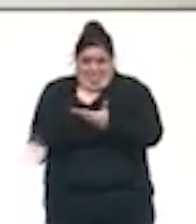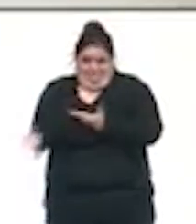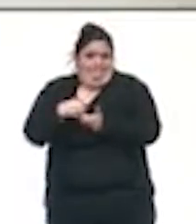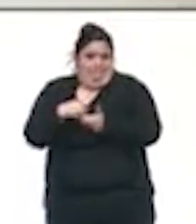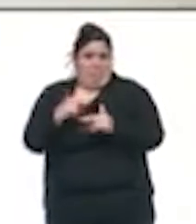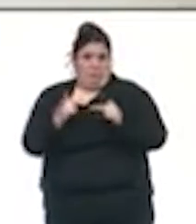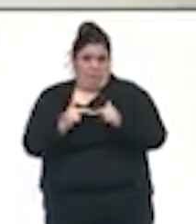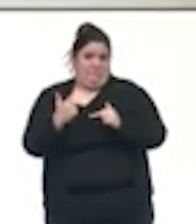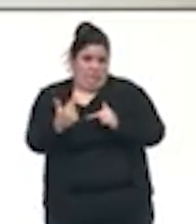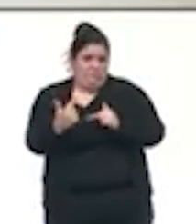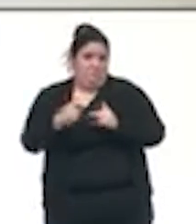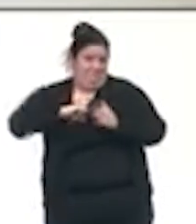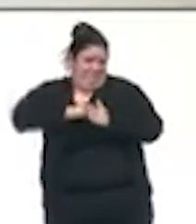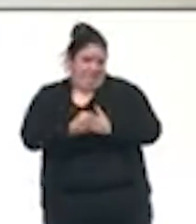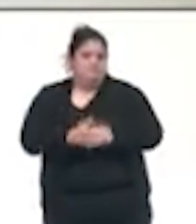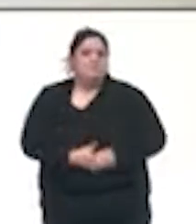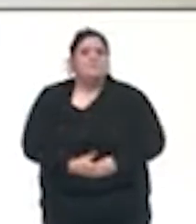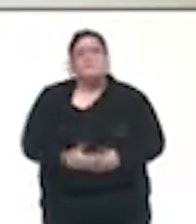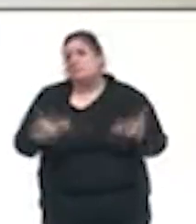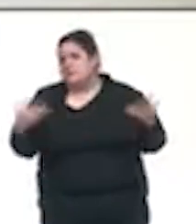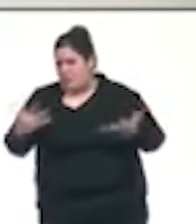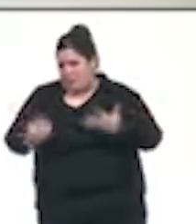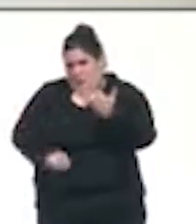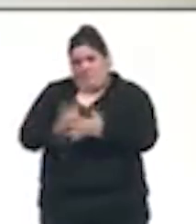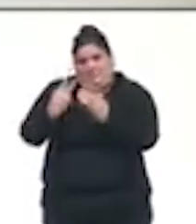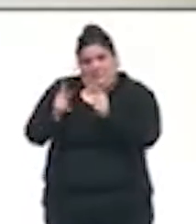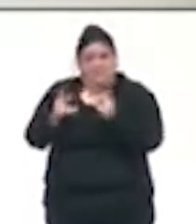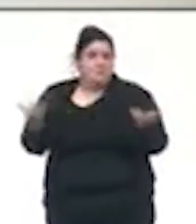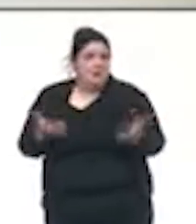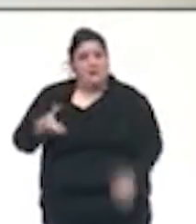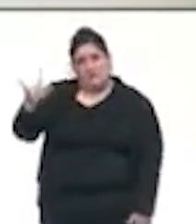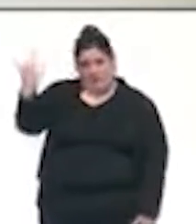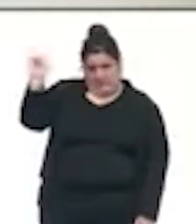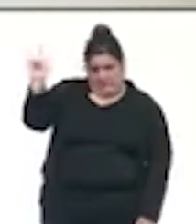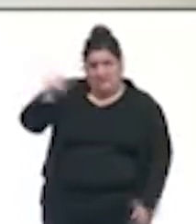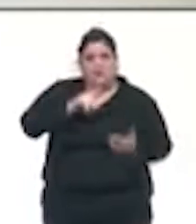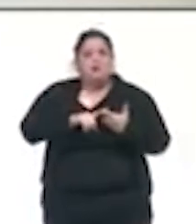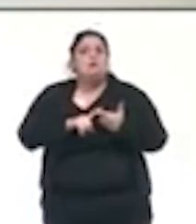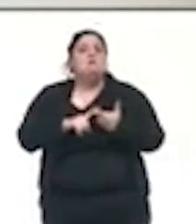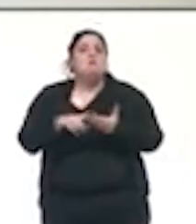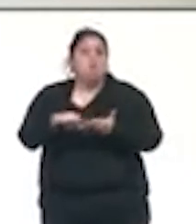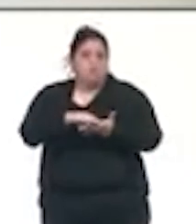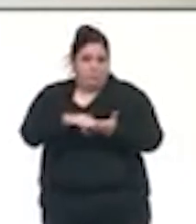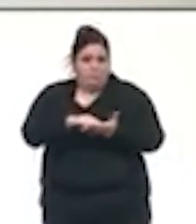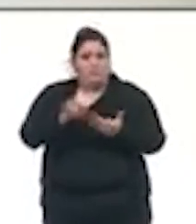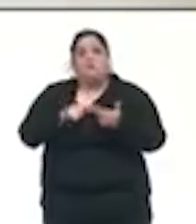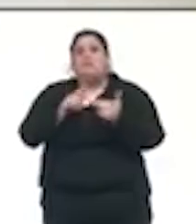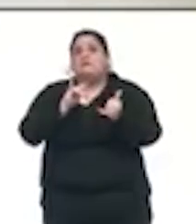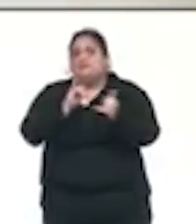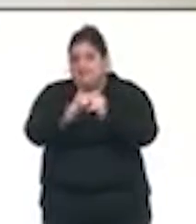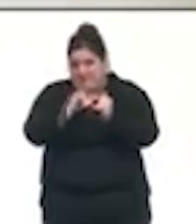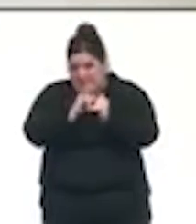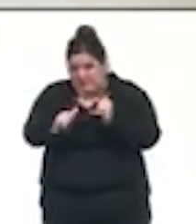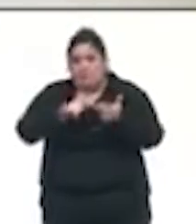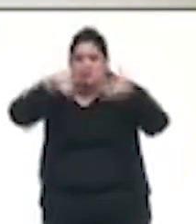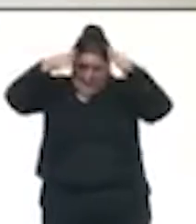zone d'alerte renforcée. Il s'agit des métropoles de Lille, de Toulouse, de Saint-Etienne, de Rennes,